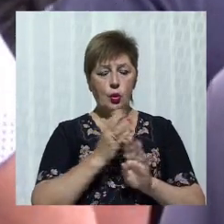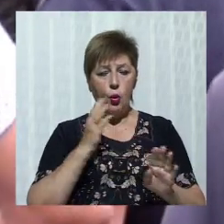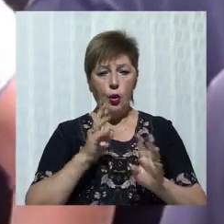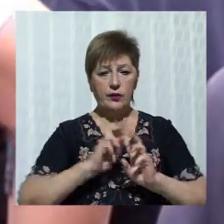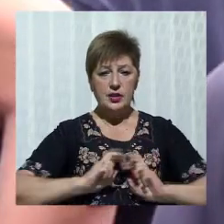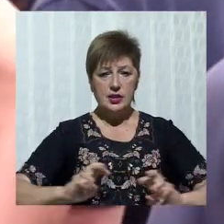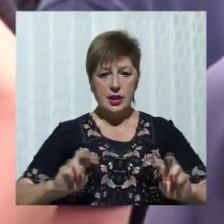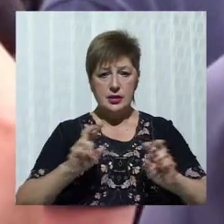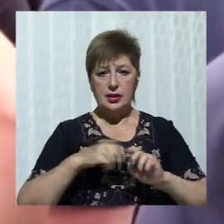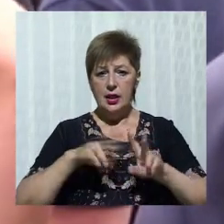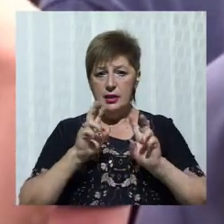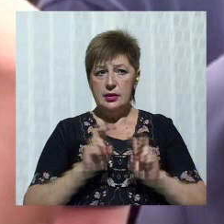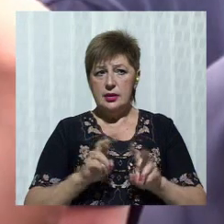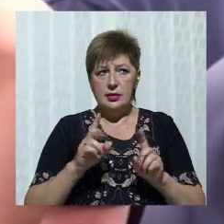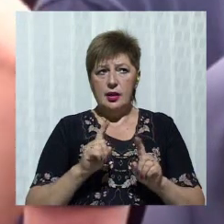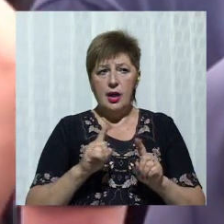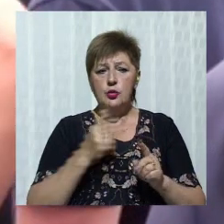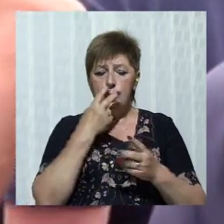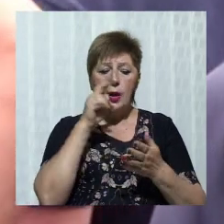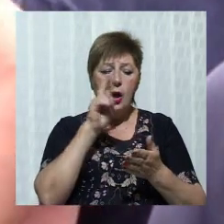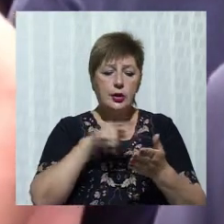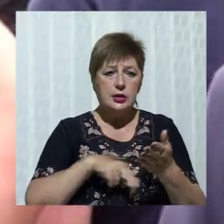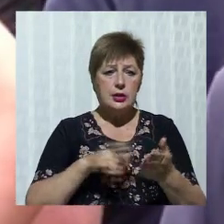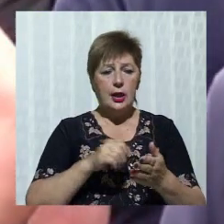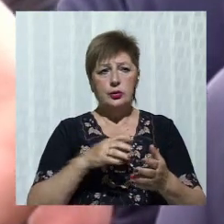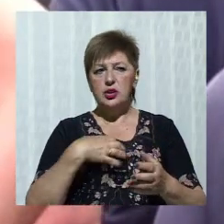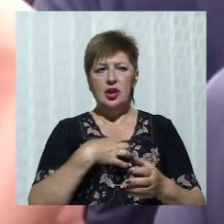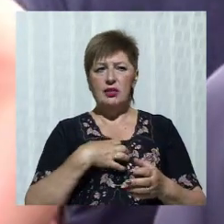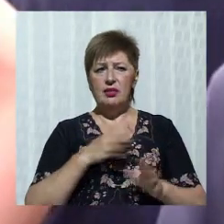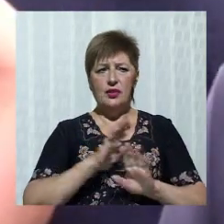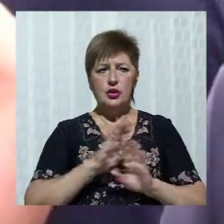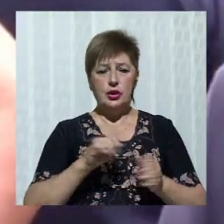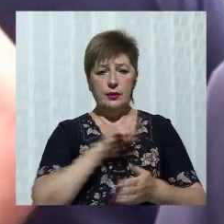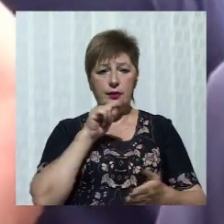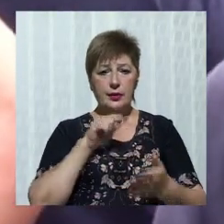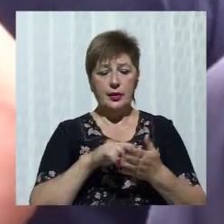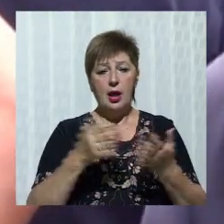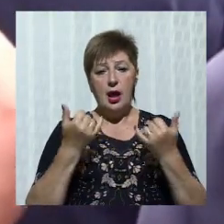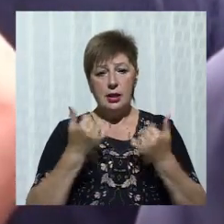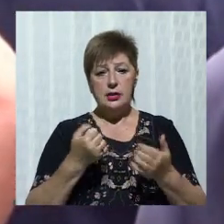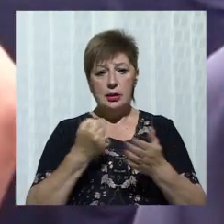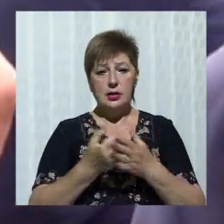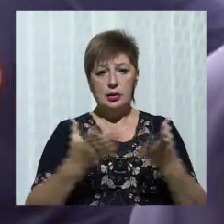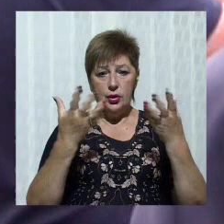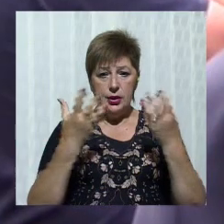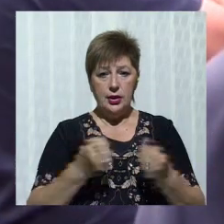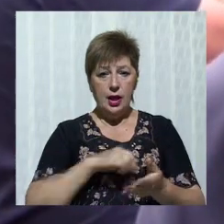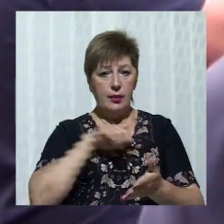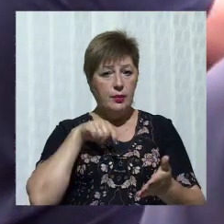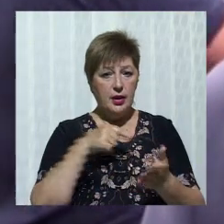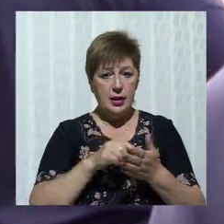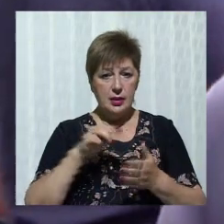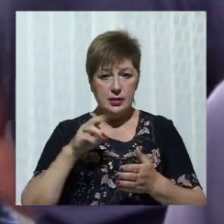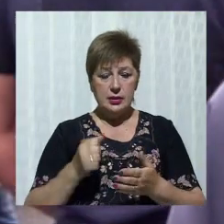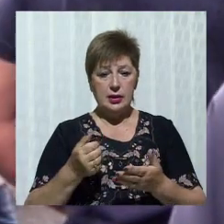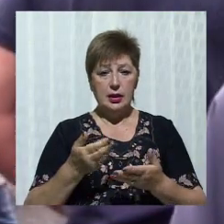розглянути якісь там не дуже такі важливі. А зараз до Дня міста це спеціально зроблено, щоб до Дня